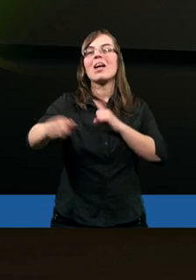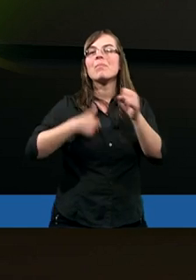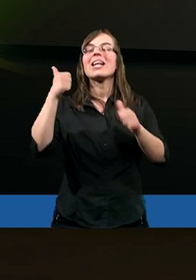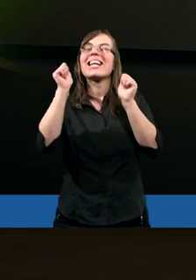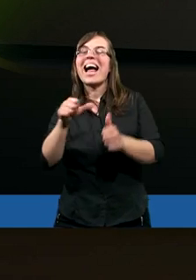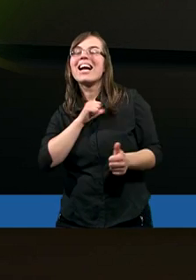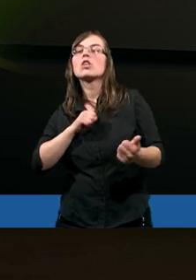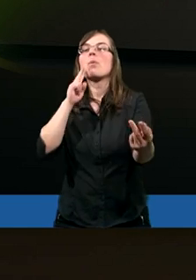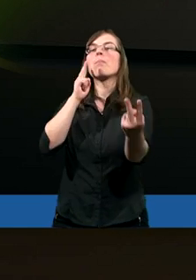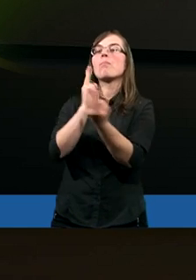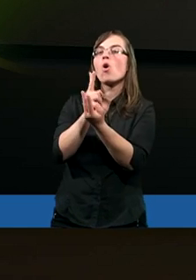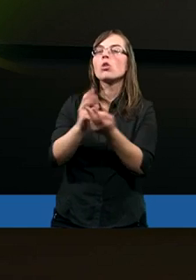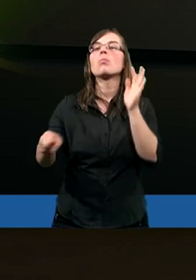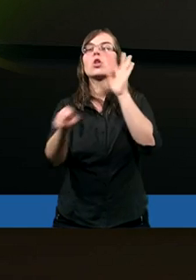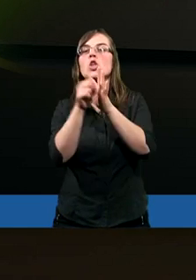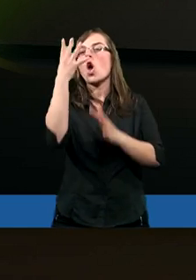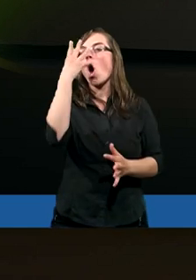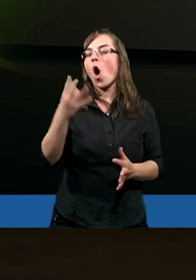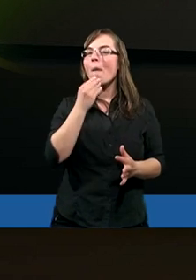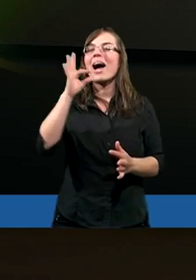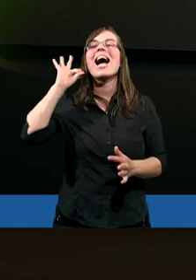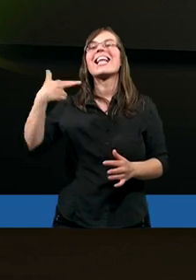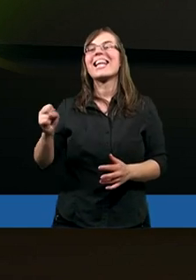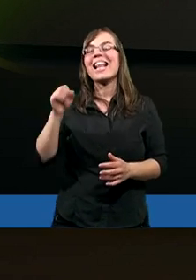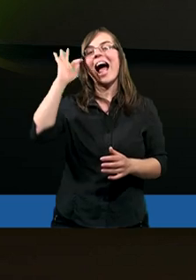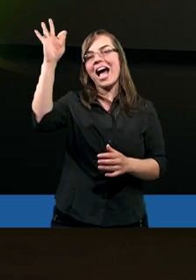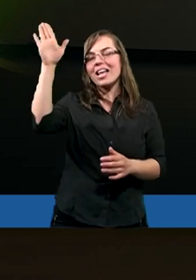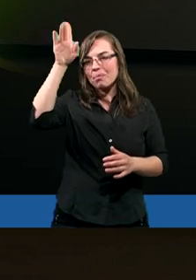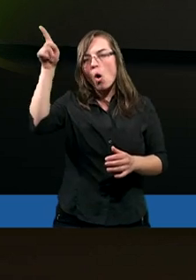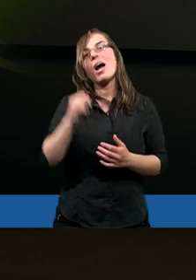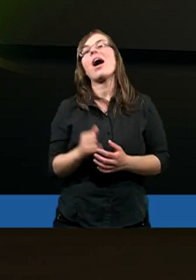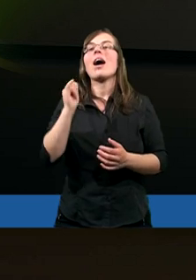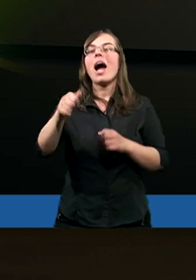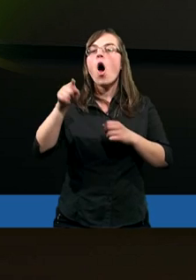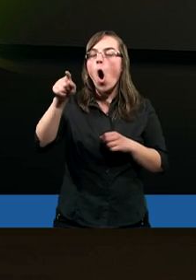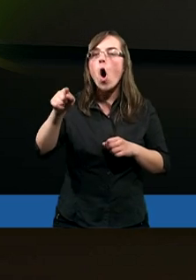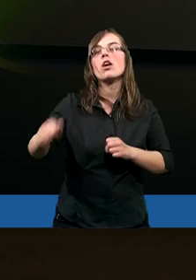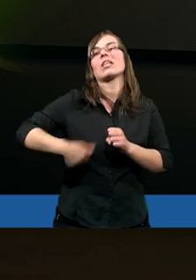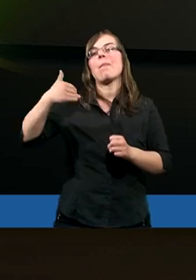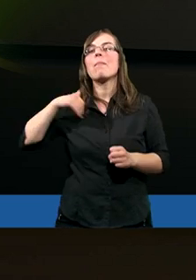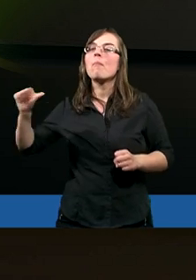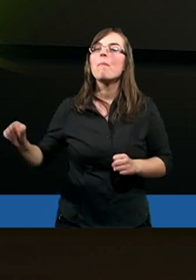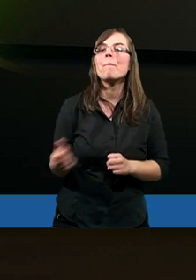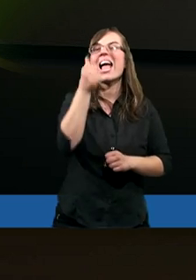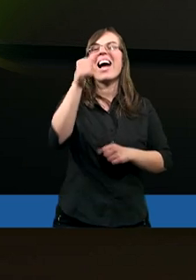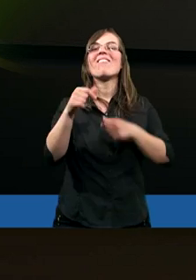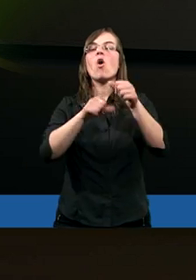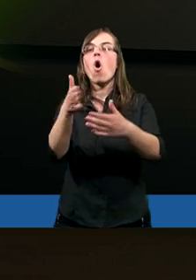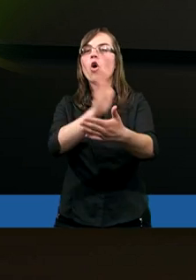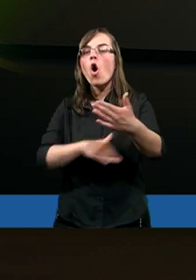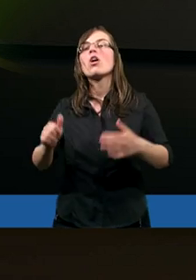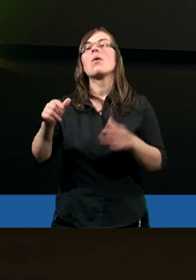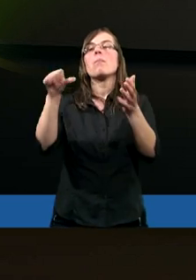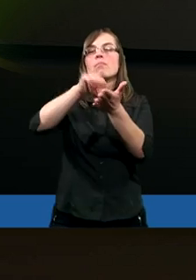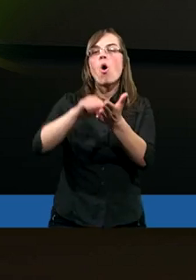stali podobni do obrazu Syna Jego. A On, żeby był pierworodnym pośród wielu